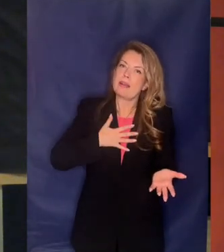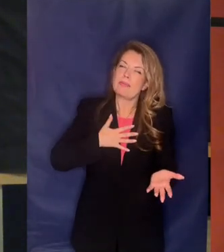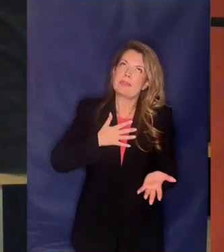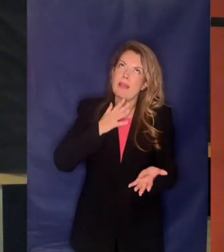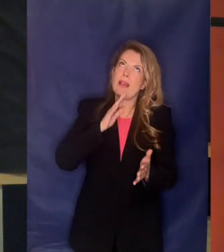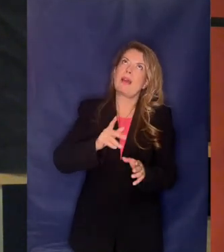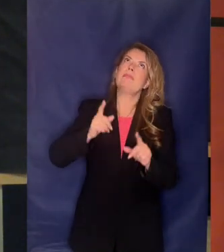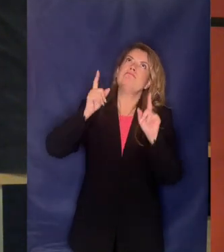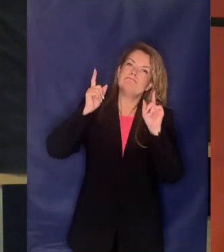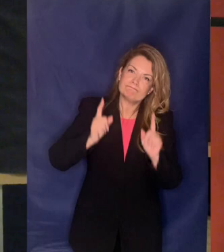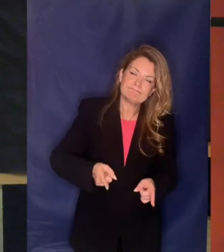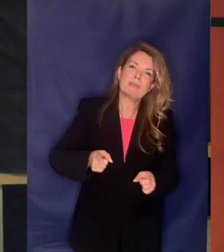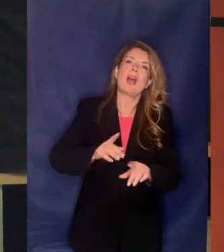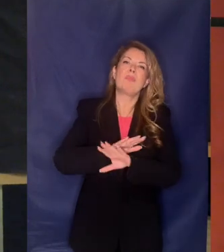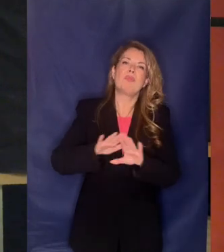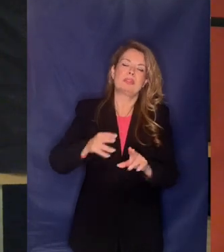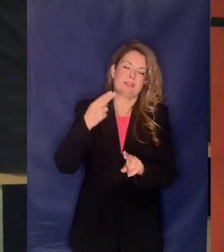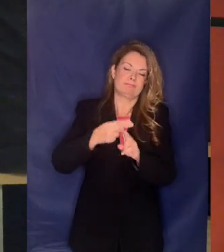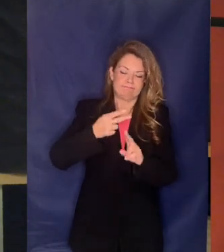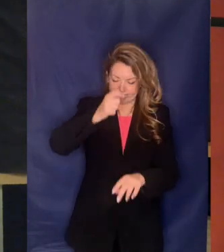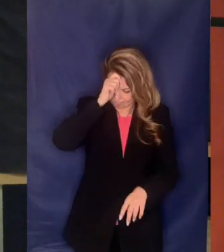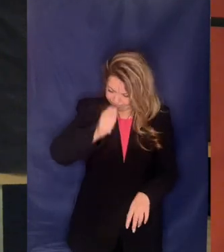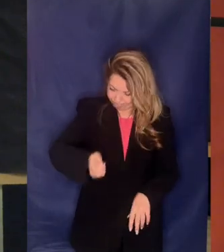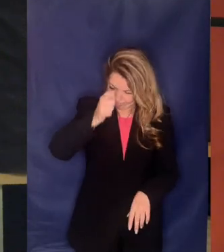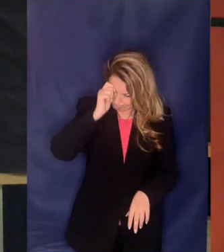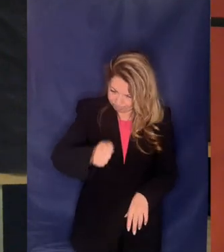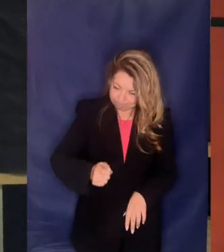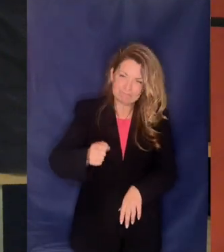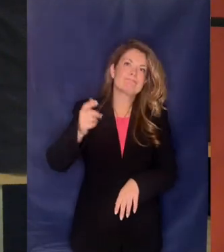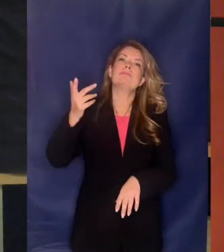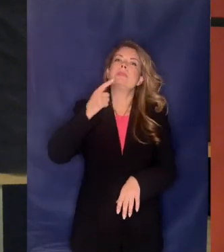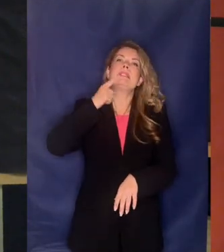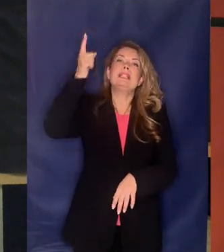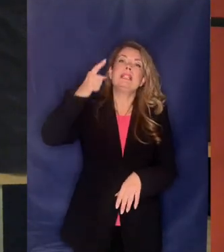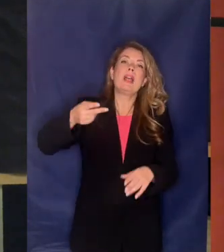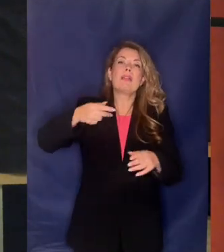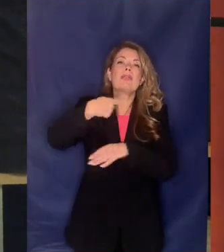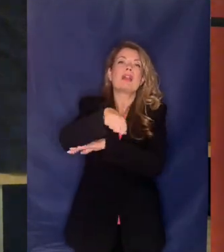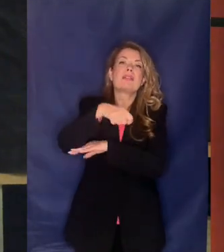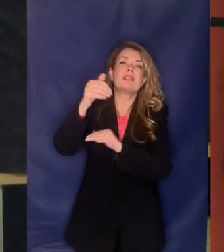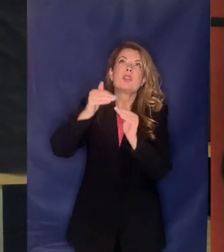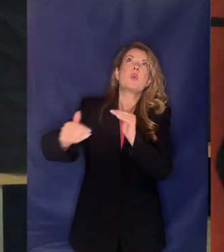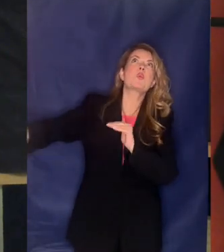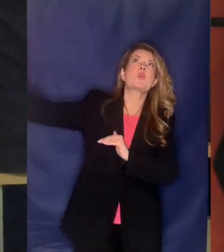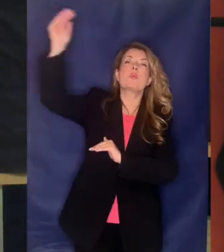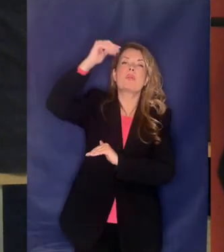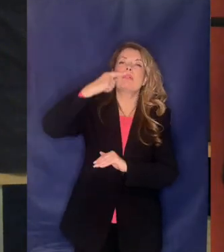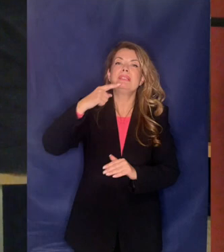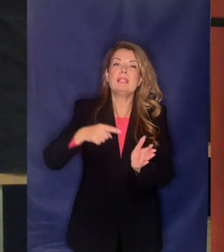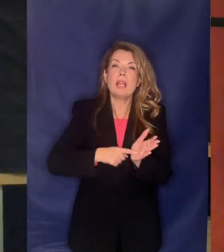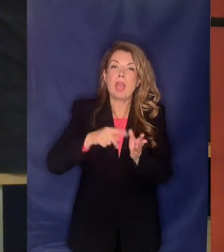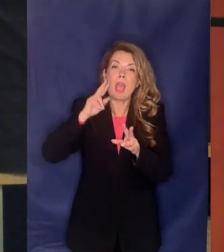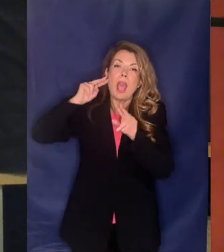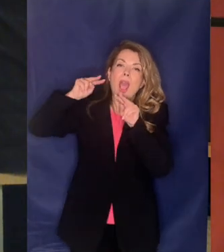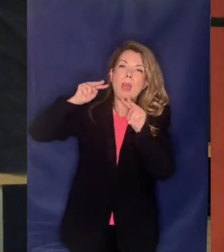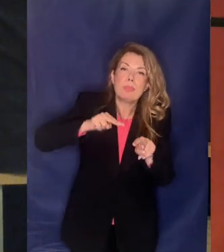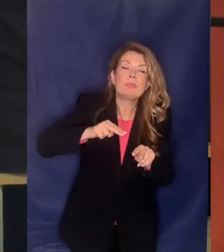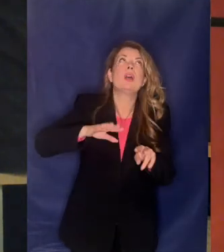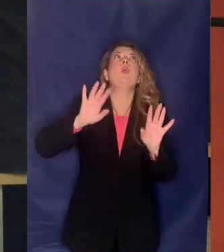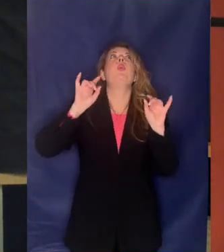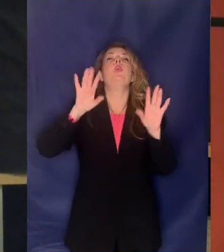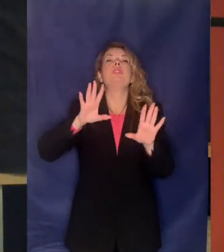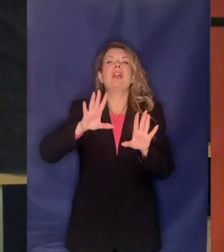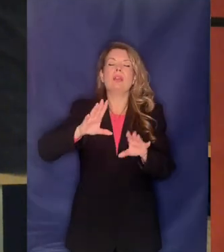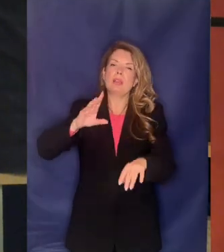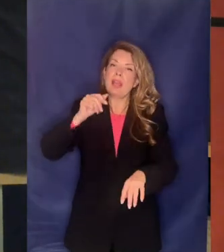σεβαστές που λέει ούτε καν εποπτεία στο σκληρό πυρήνα τον κρατικό πρέπει να είναι το